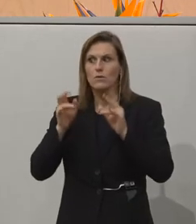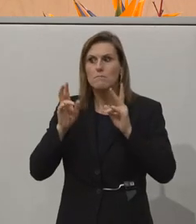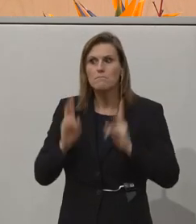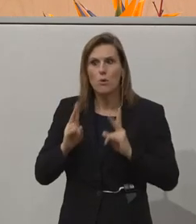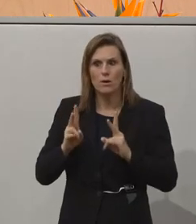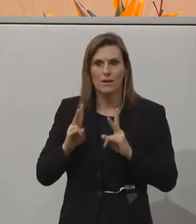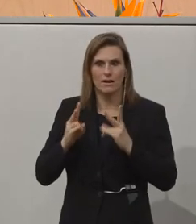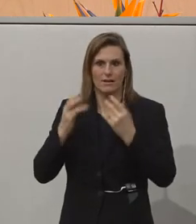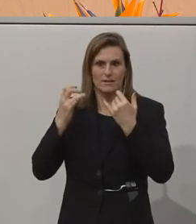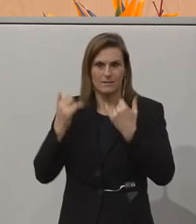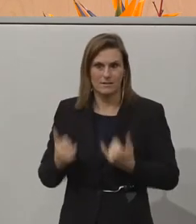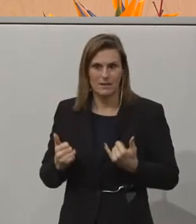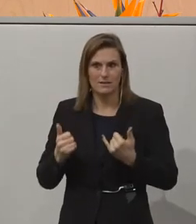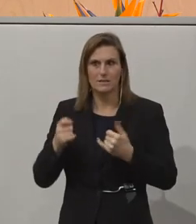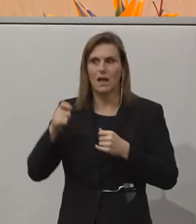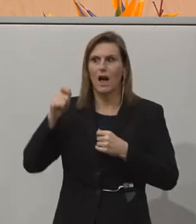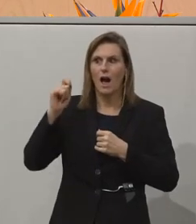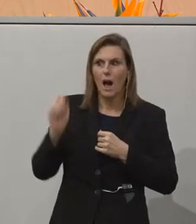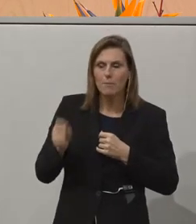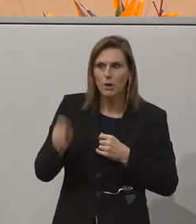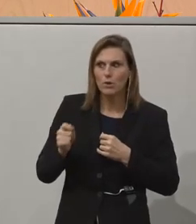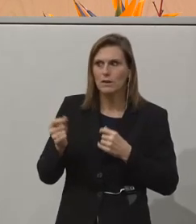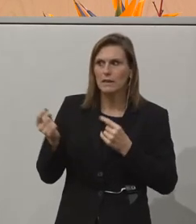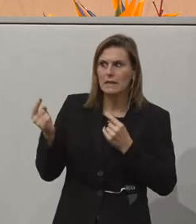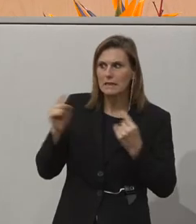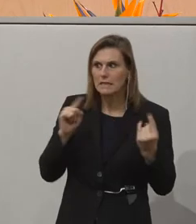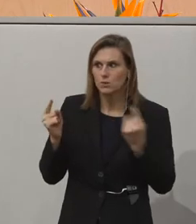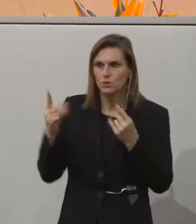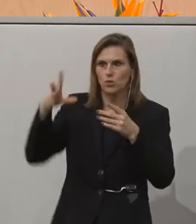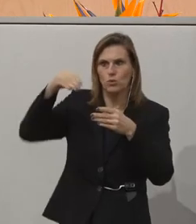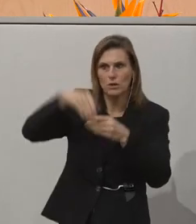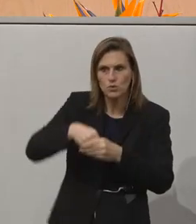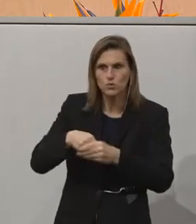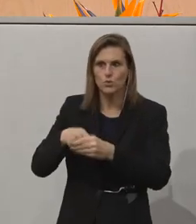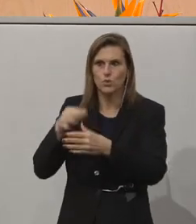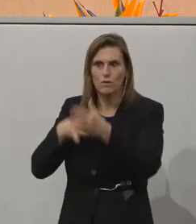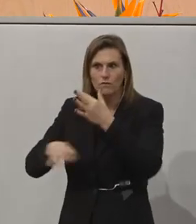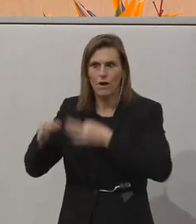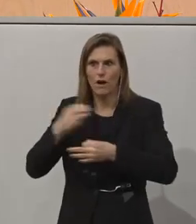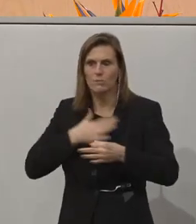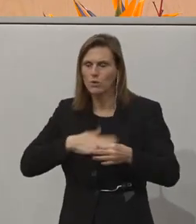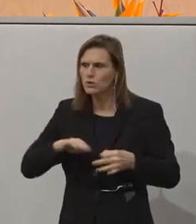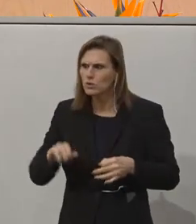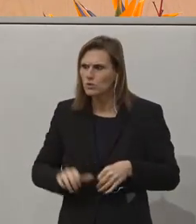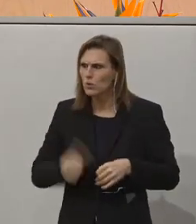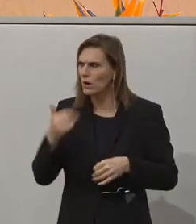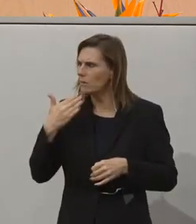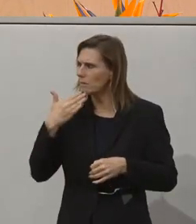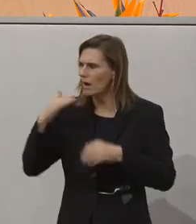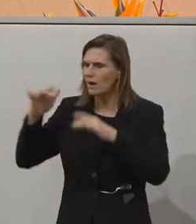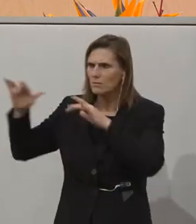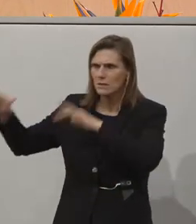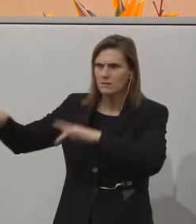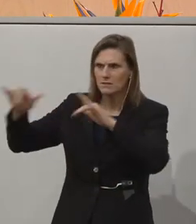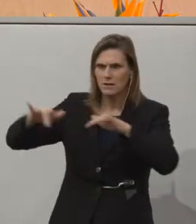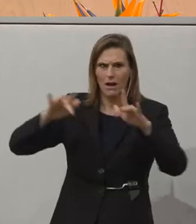bietet, Abgeordnete in die Diskussionen einzubinden. Ich möchte mich ganz ausdrücklich auch bei den hier Anwesenden